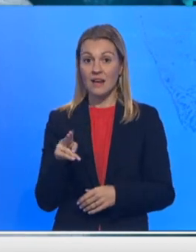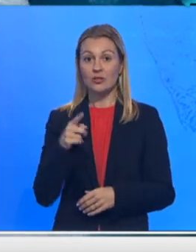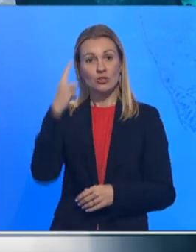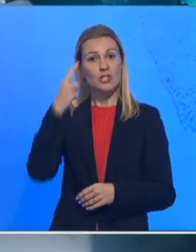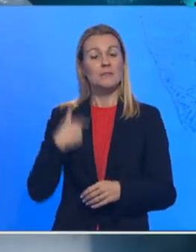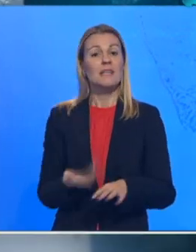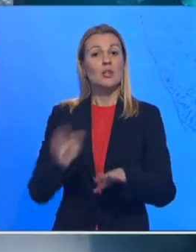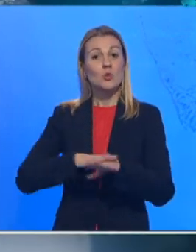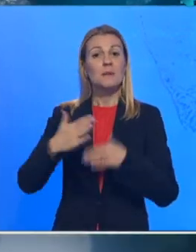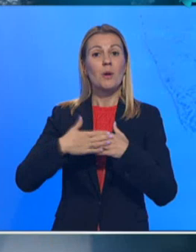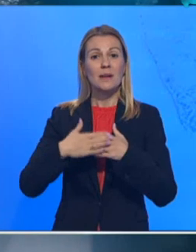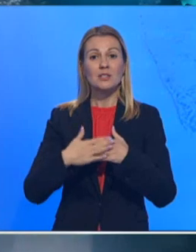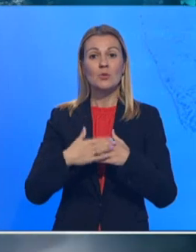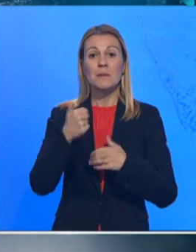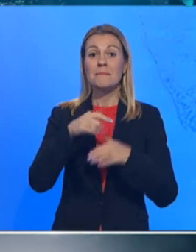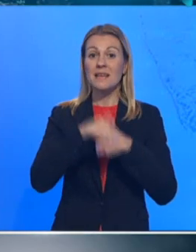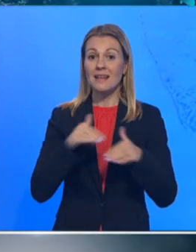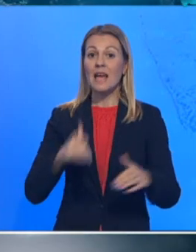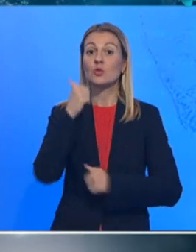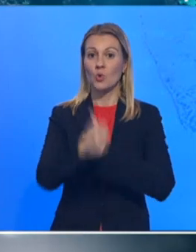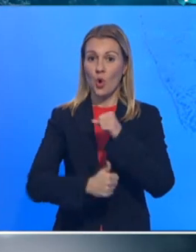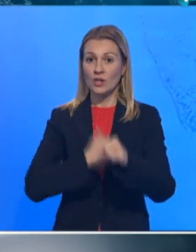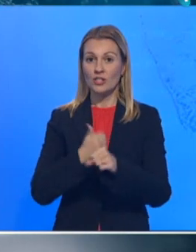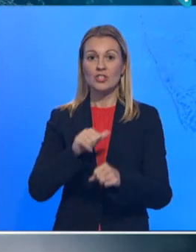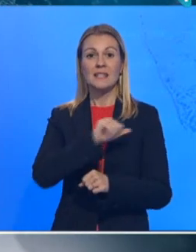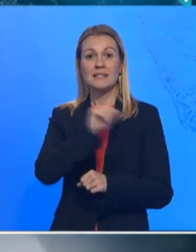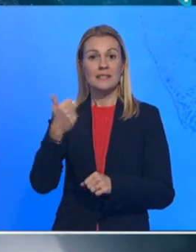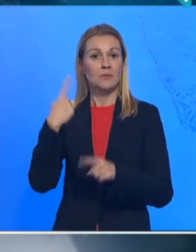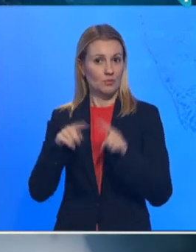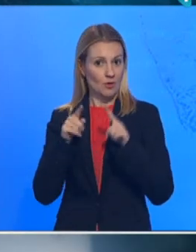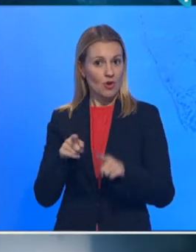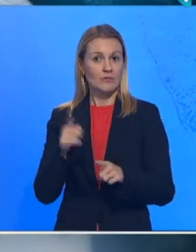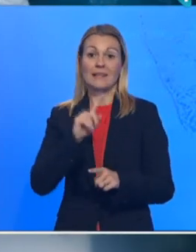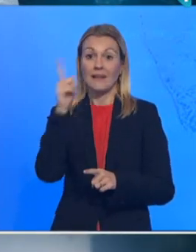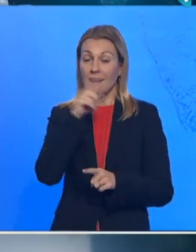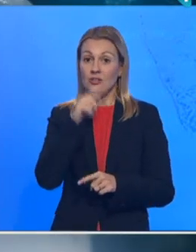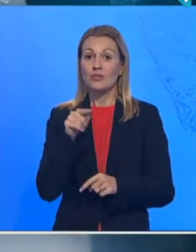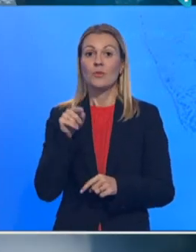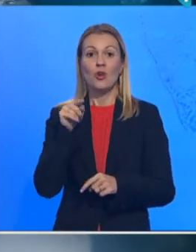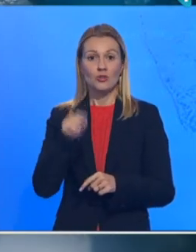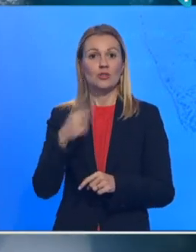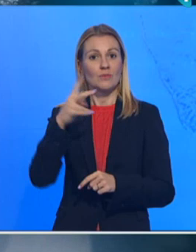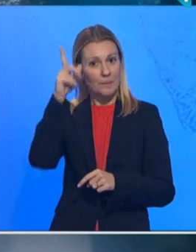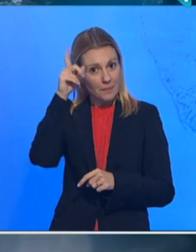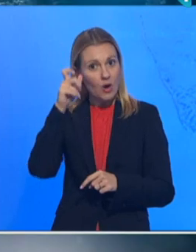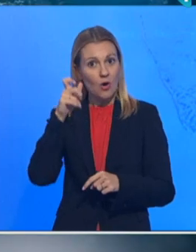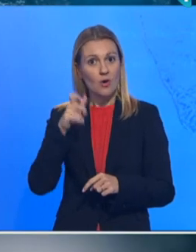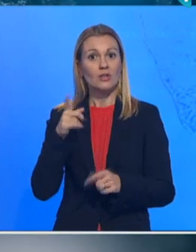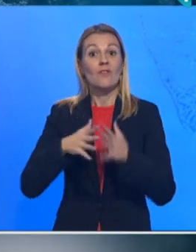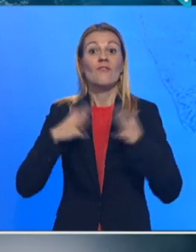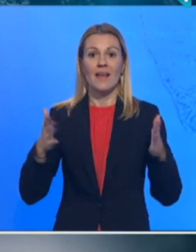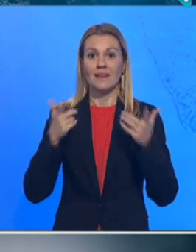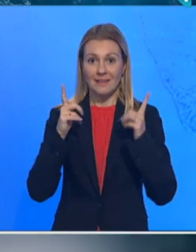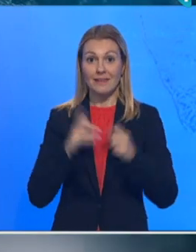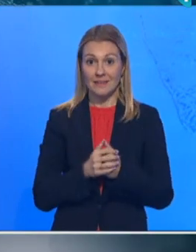skoro milijardu godišnje samo zbog korupcije. Da se ne lažemo, to se vidi u jednom Beogradu koji je prilično veliki grad,